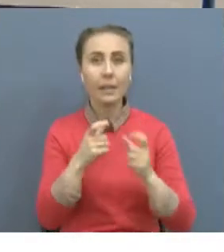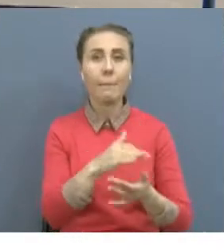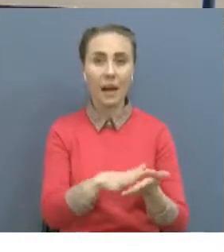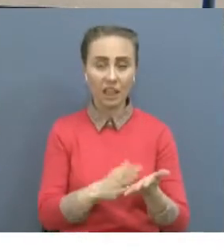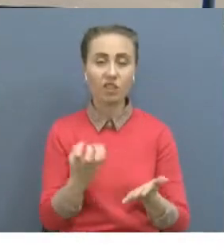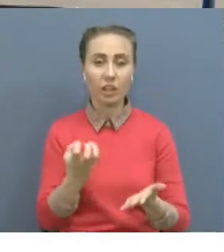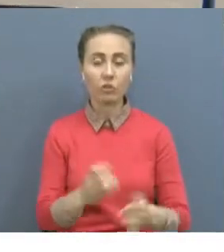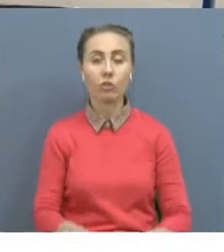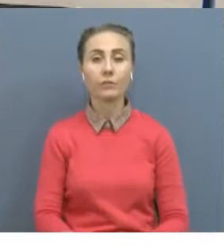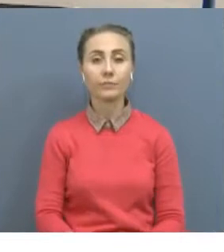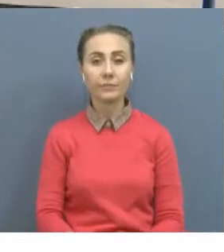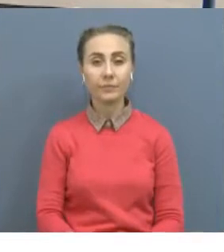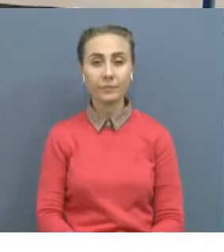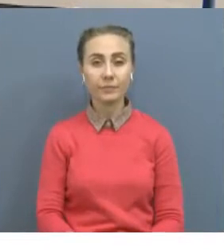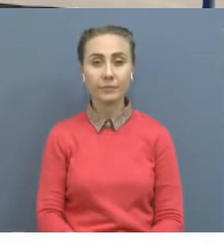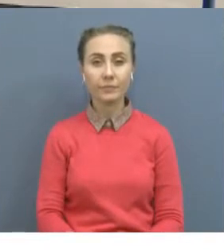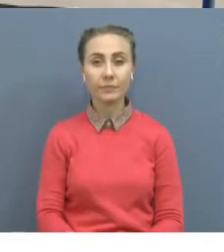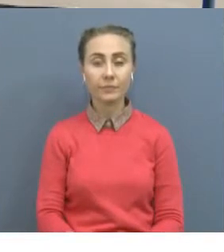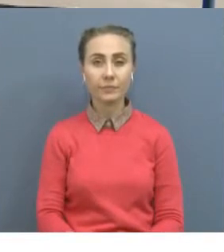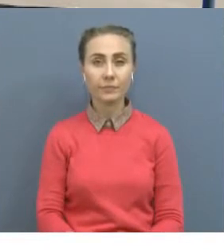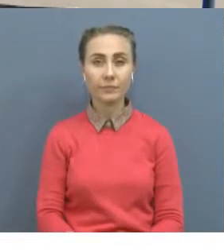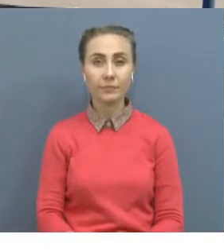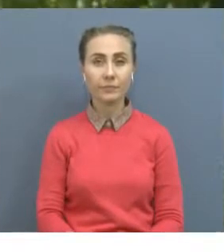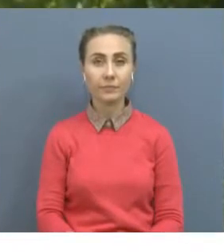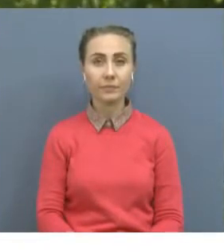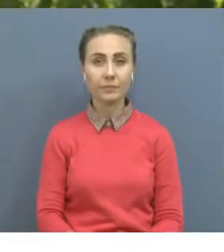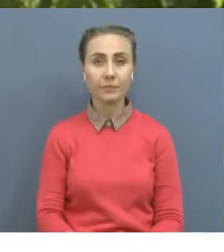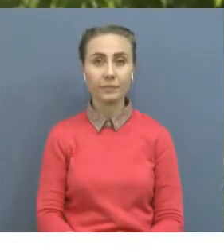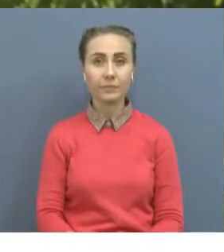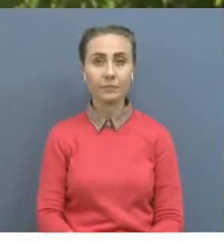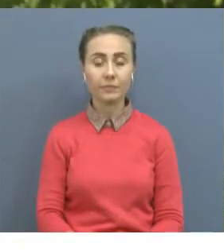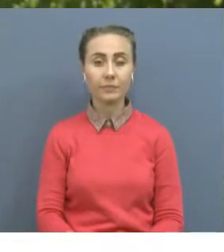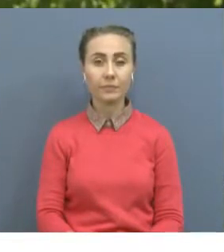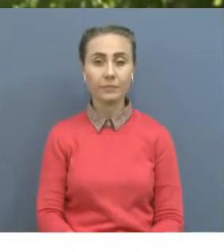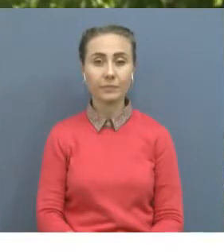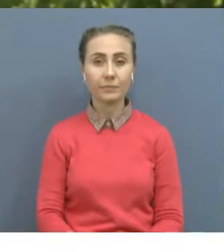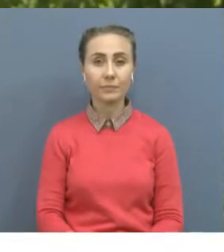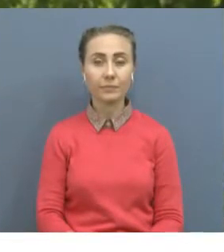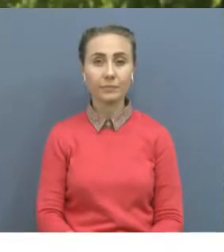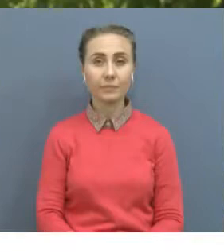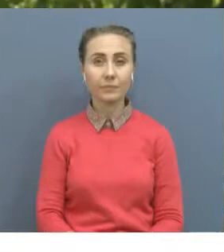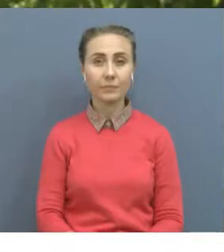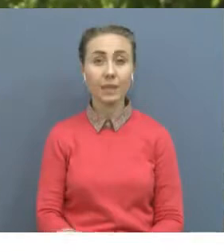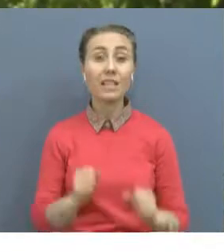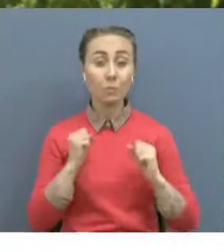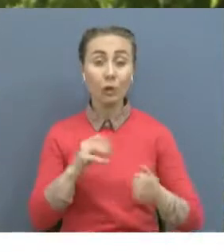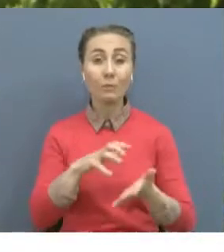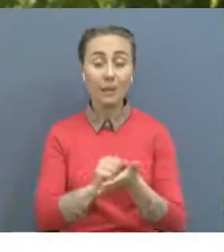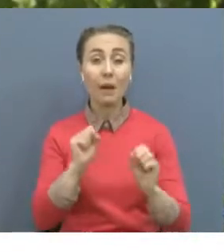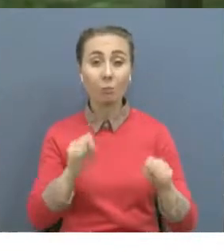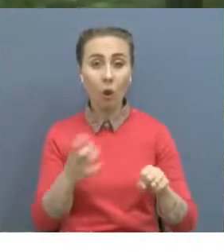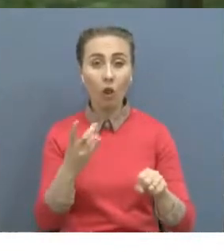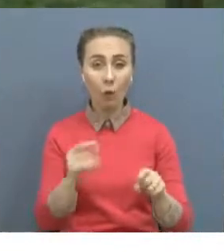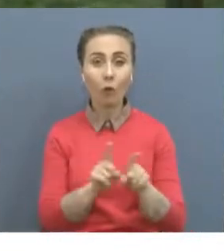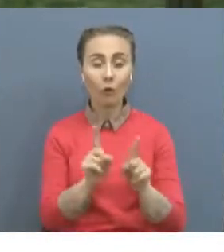қатар спорттыға ландыр ашылып, жаттыға амын деген жандарға рұқсат берілді. Деседе, босаңызуға болмайды. Сақтық шараларына мұқият болып,